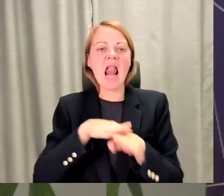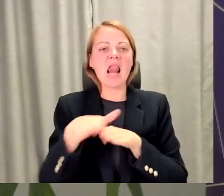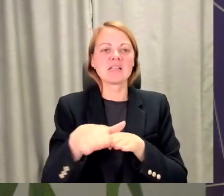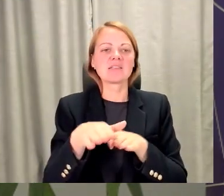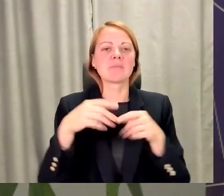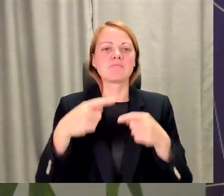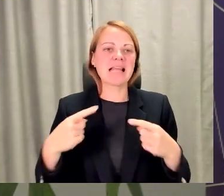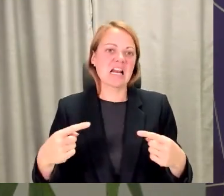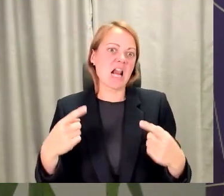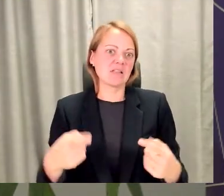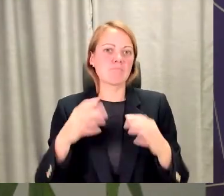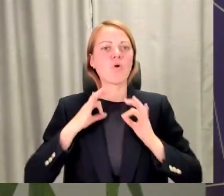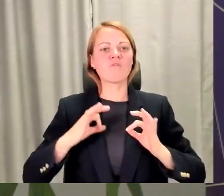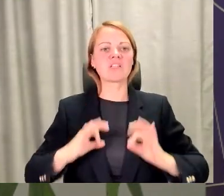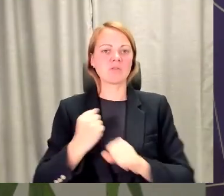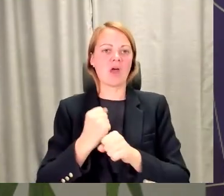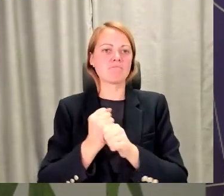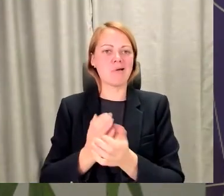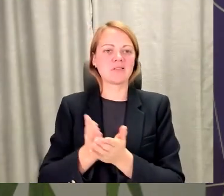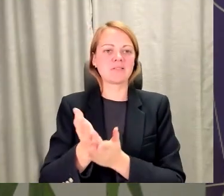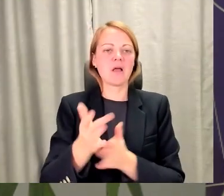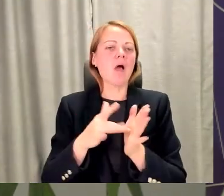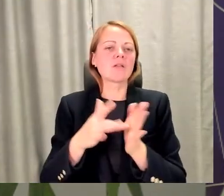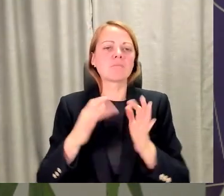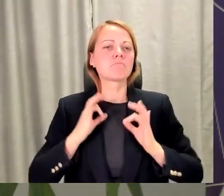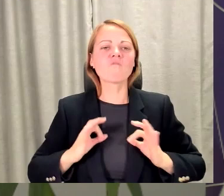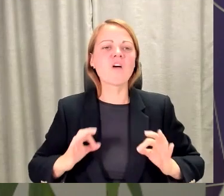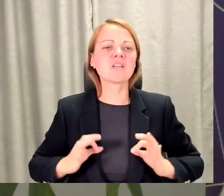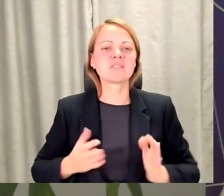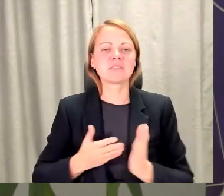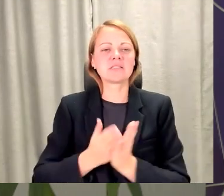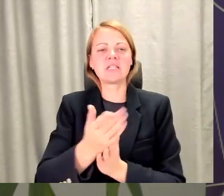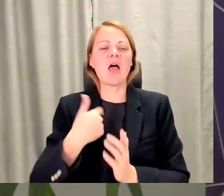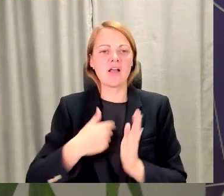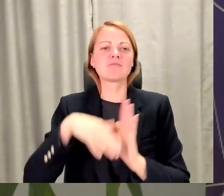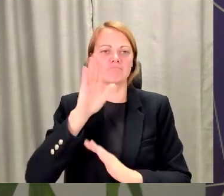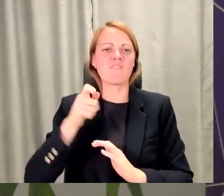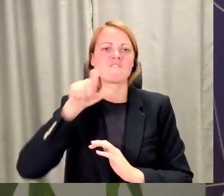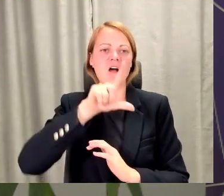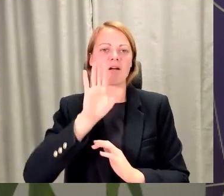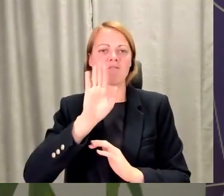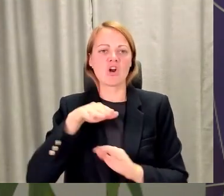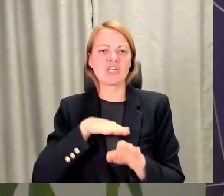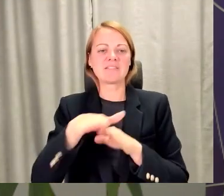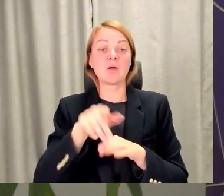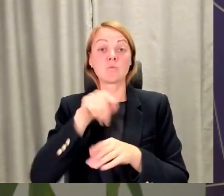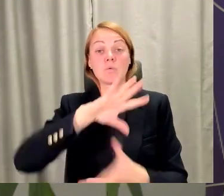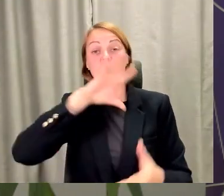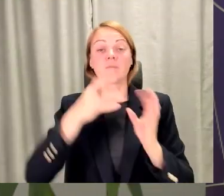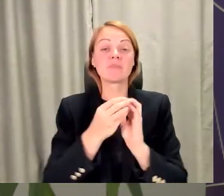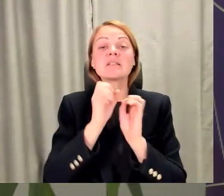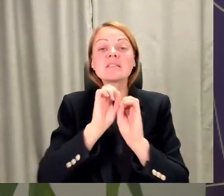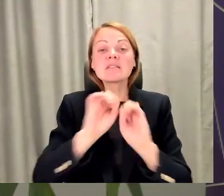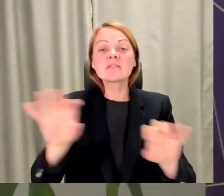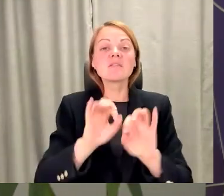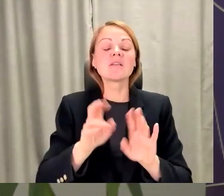kādas prasmes, kurās profesijās es visvairāk varēšu realizēt, un te tērēj būs tas stāsts, kā tu teici, kad faktiski rekur ir